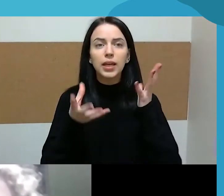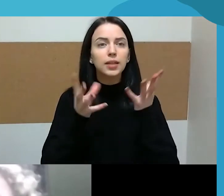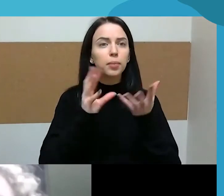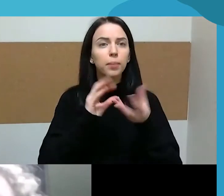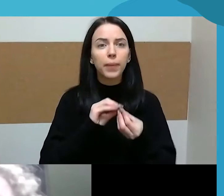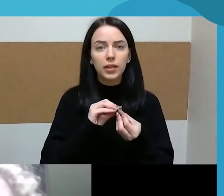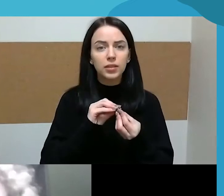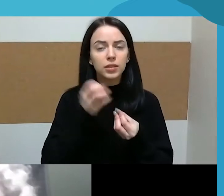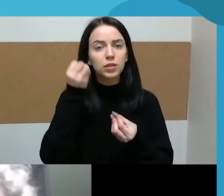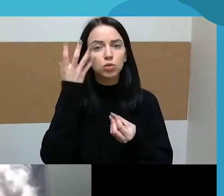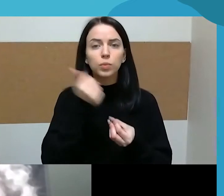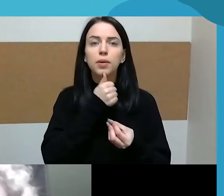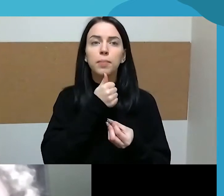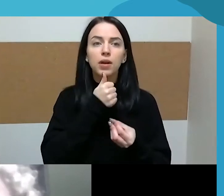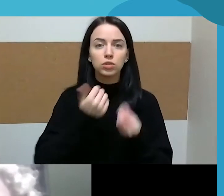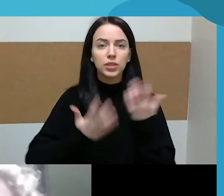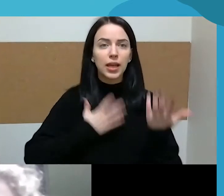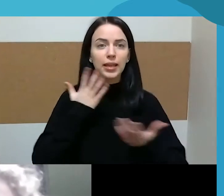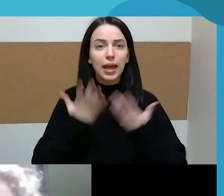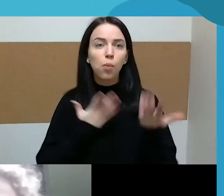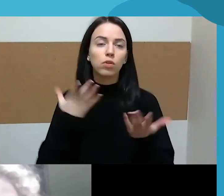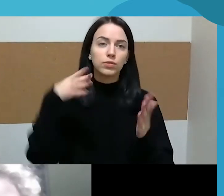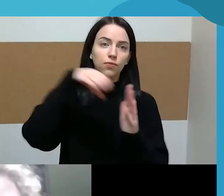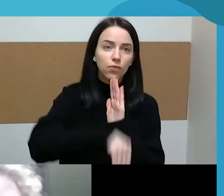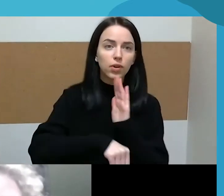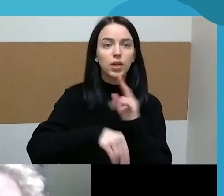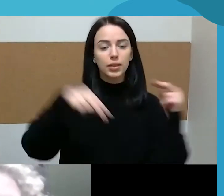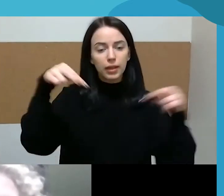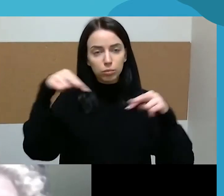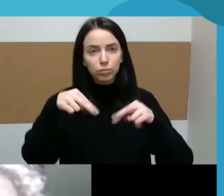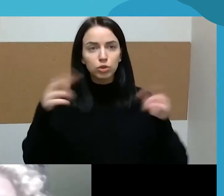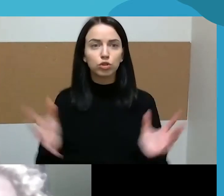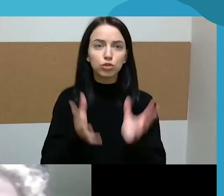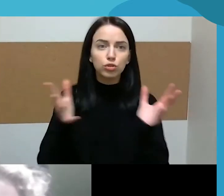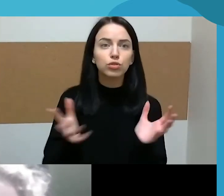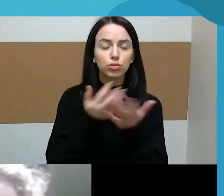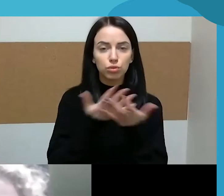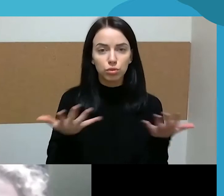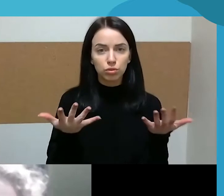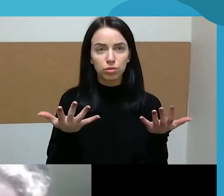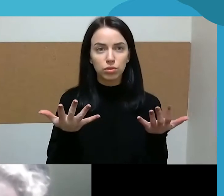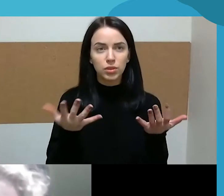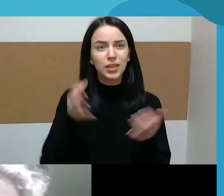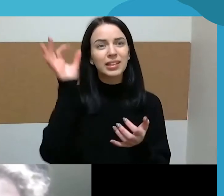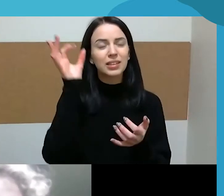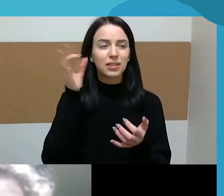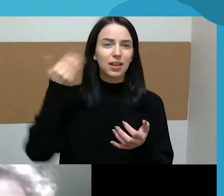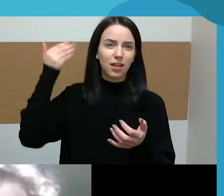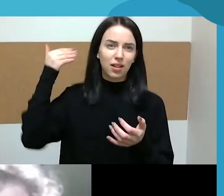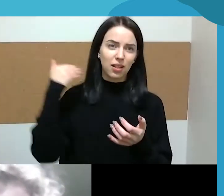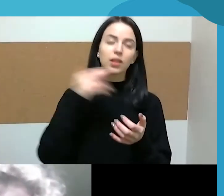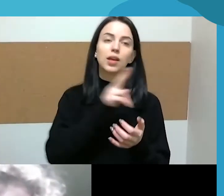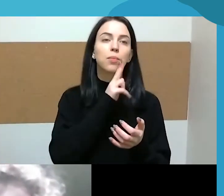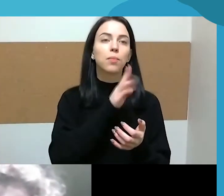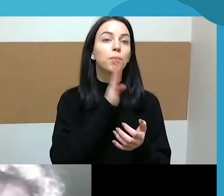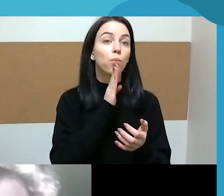dalyvaujant, prižiūrint, ugdant, jisai vis tiek ilgą laiką buvo labiau siejamas su moterimis. Ir aš manau, kad